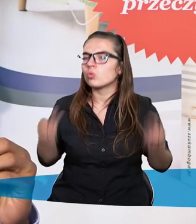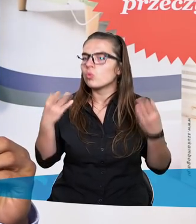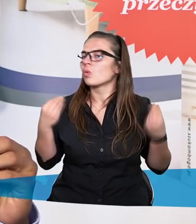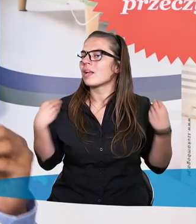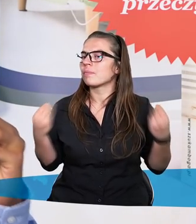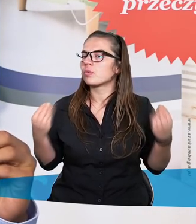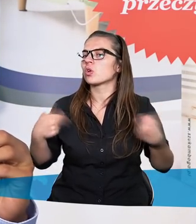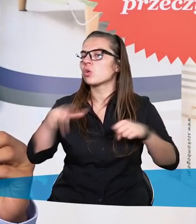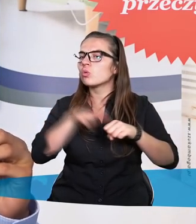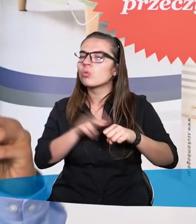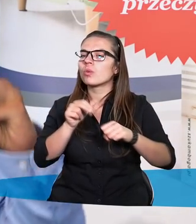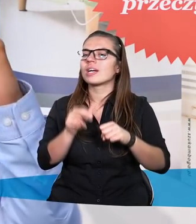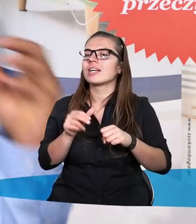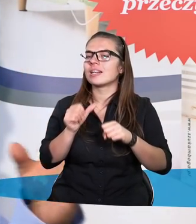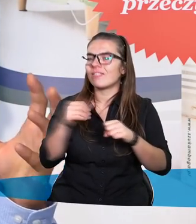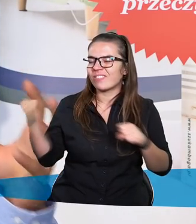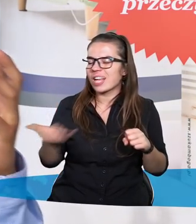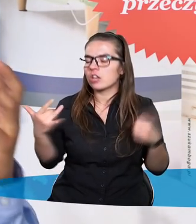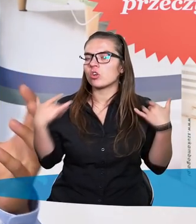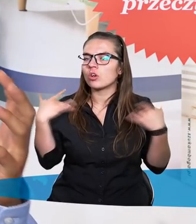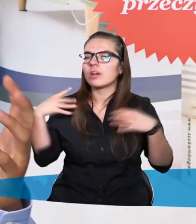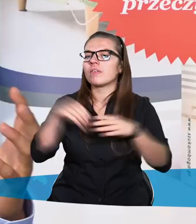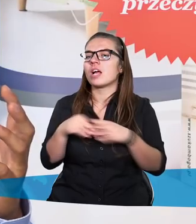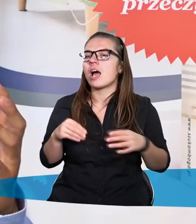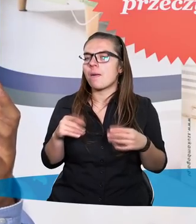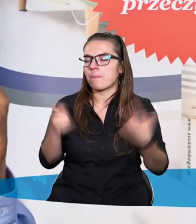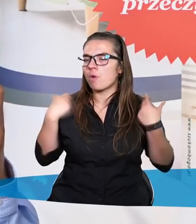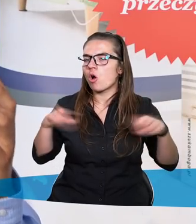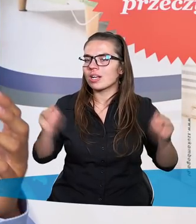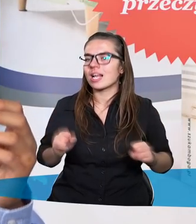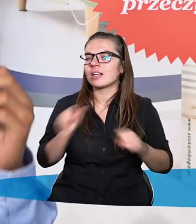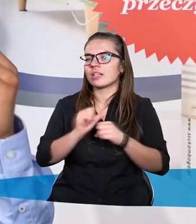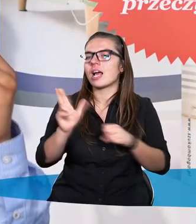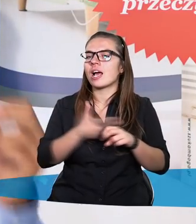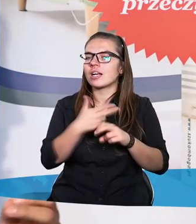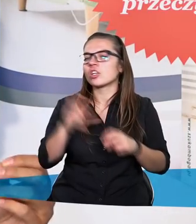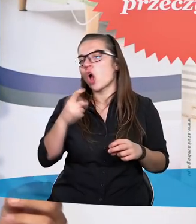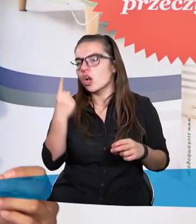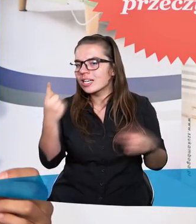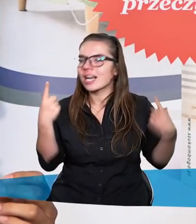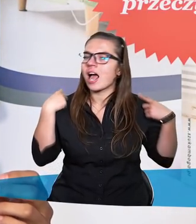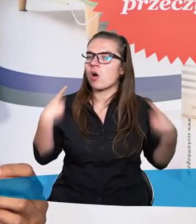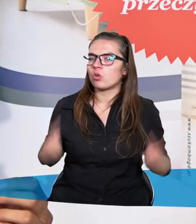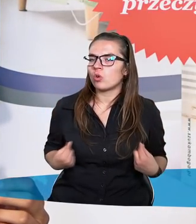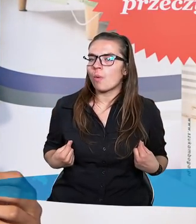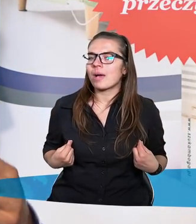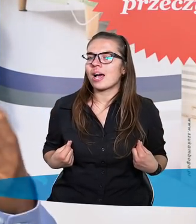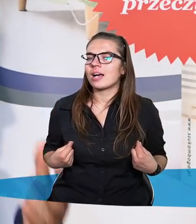cudem, cudem, który w wieczności zaczniemy rozumieć, jaki jest potężny, jest kiedy choć jedna osoba